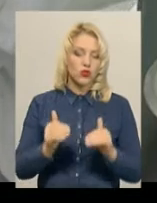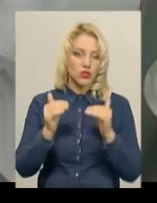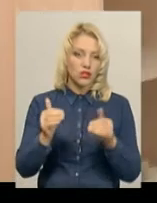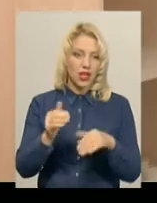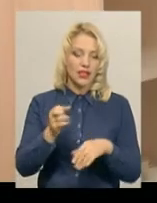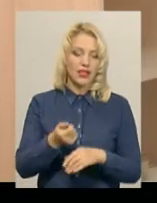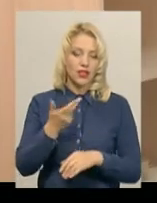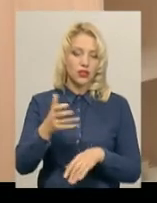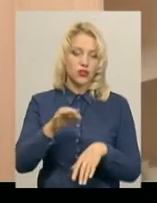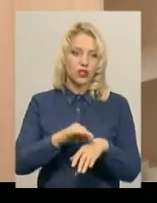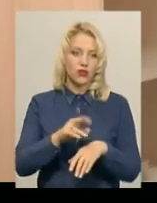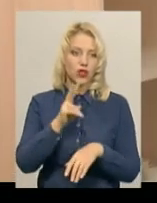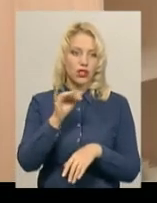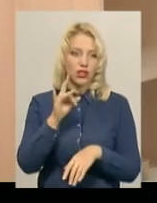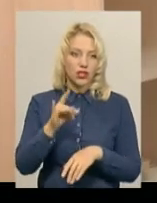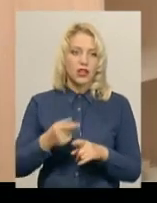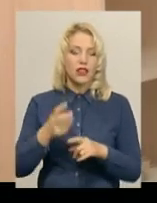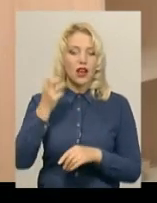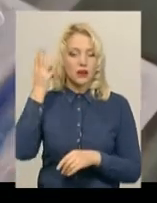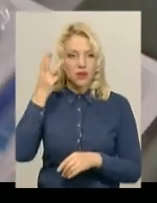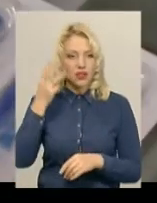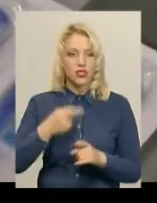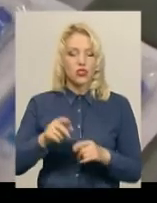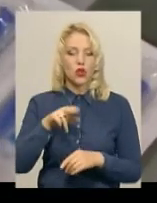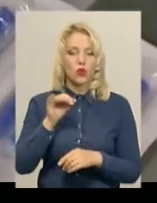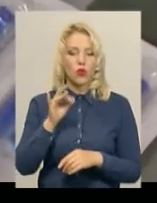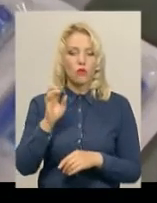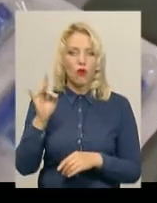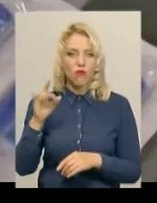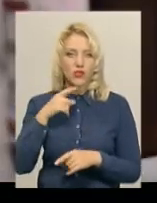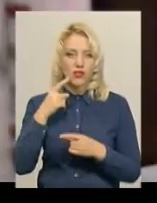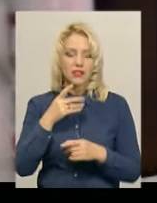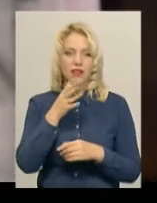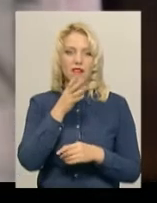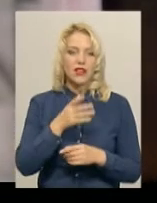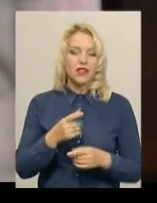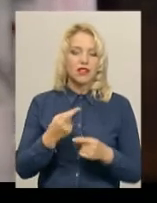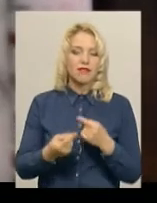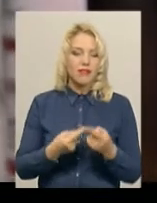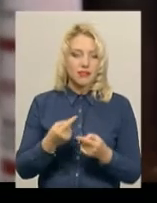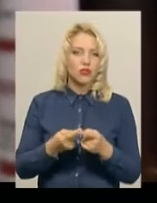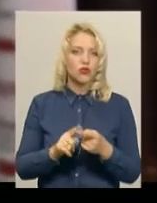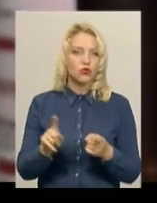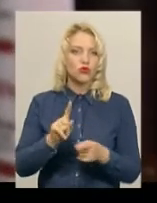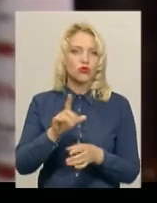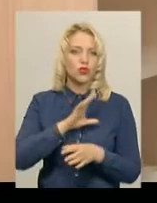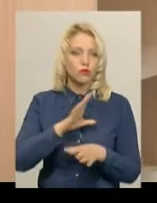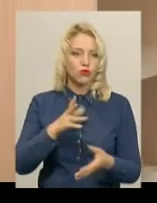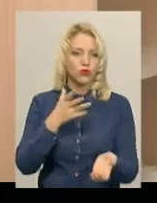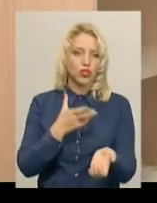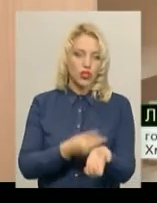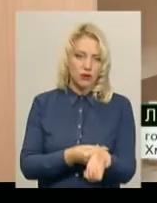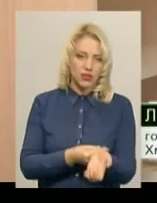Хмельниччині, то головний федіатр області Лериса Добровольська каже, це наслідок несвоєчасного щеплення або його відсутності взагалі.